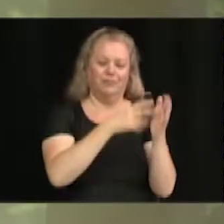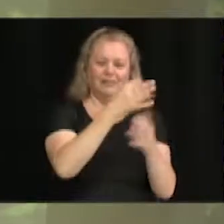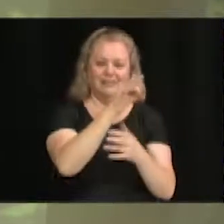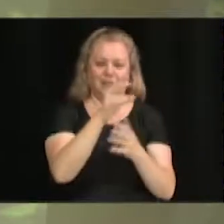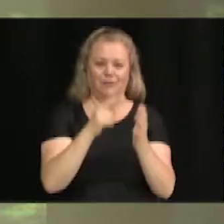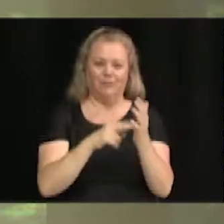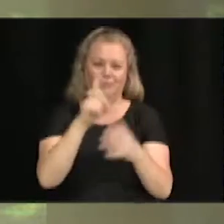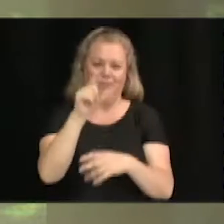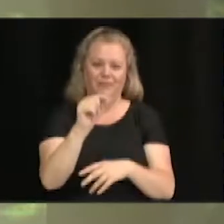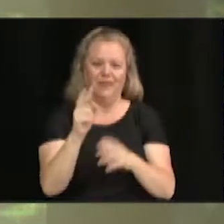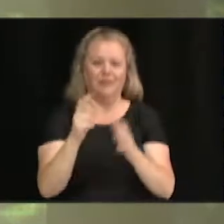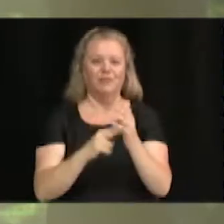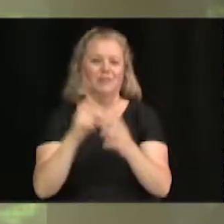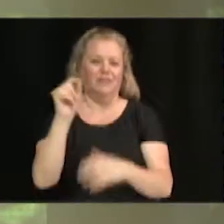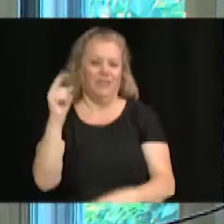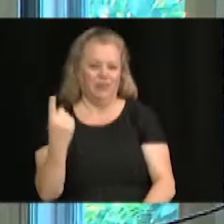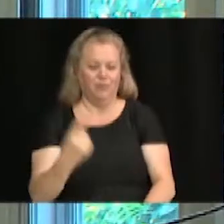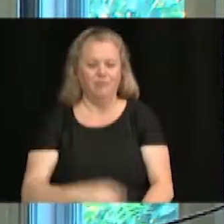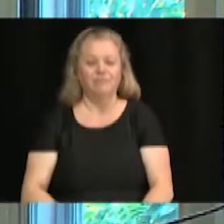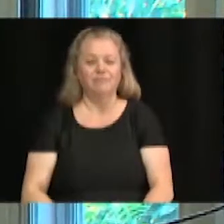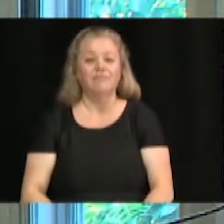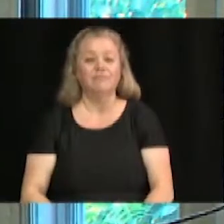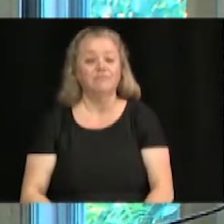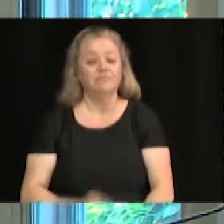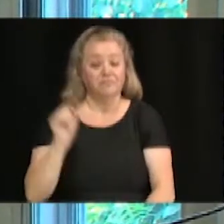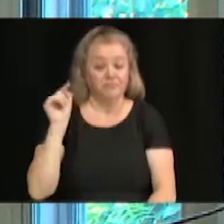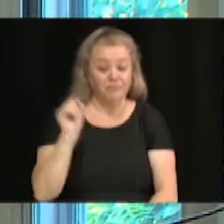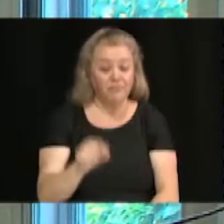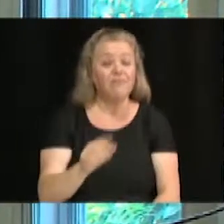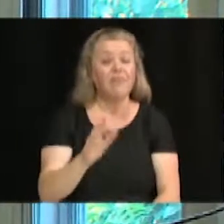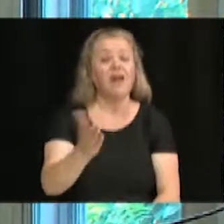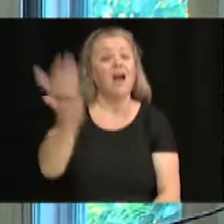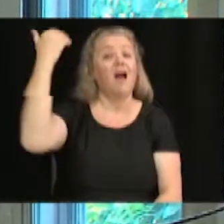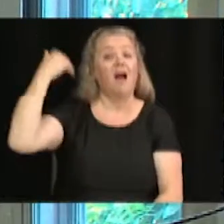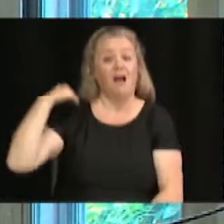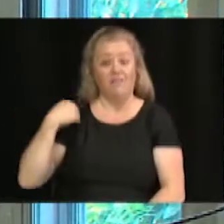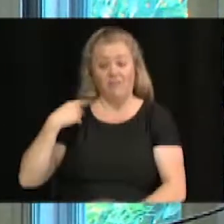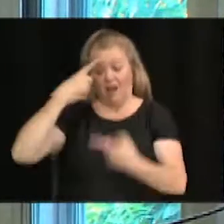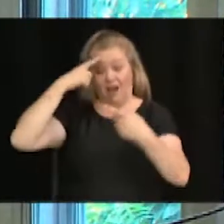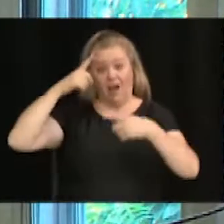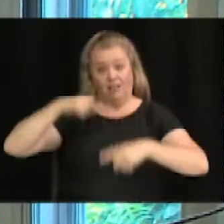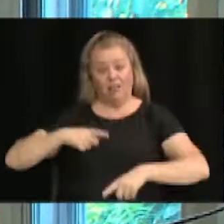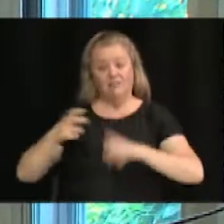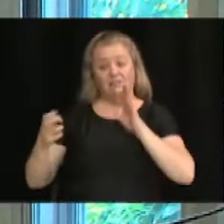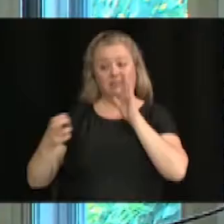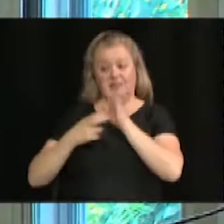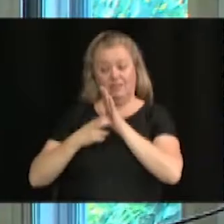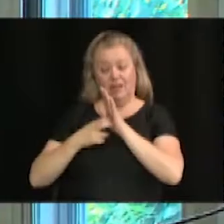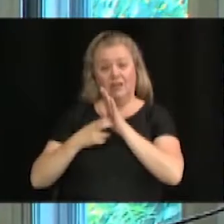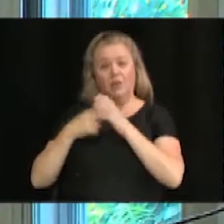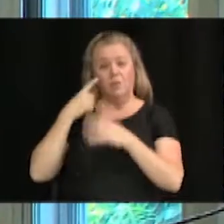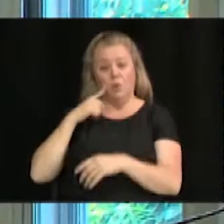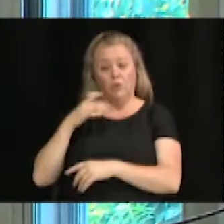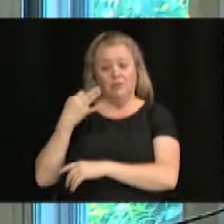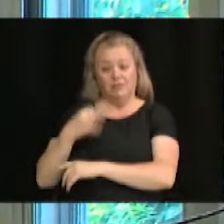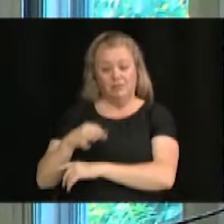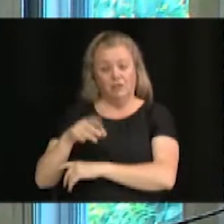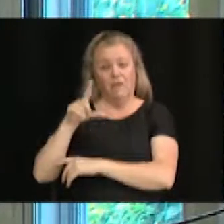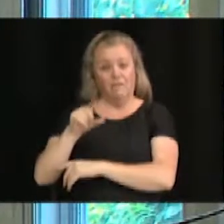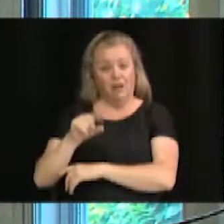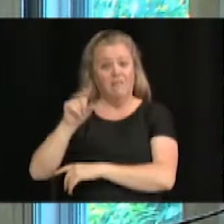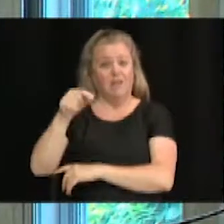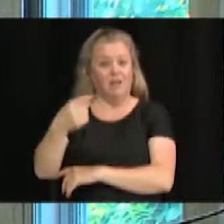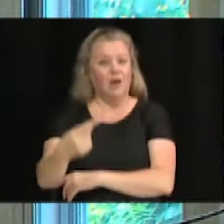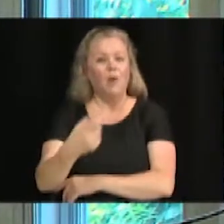2021. Voilà. Alors, on reprend l'entente qui avait déjà été signée pour les trois années 19-2021 avec l'ancien